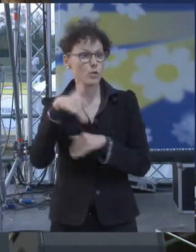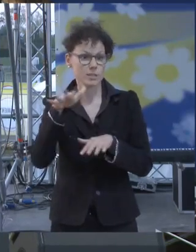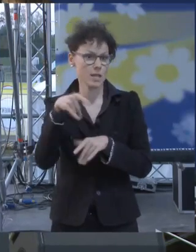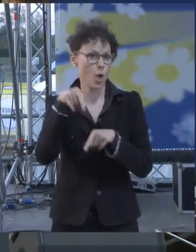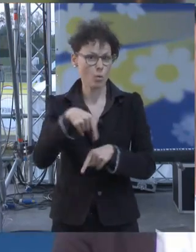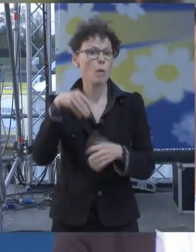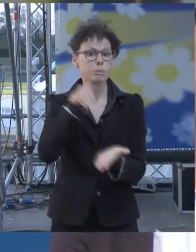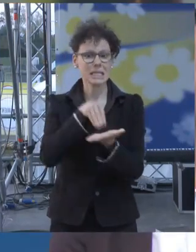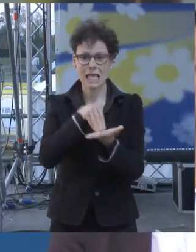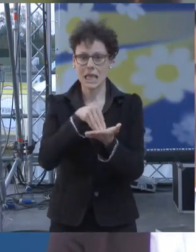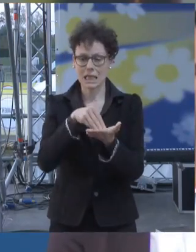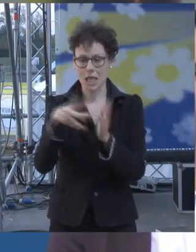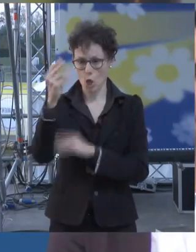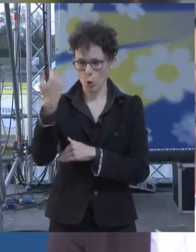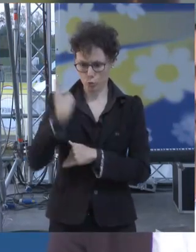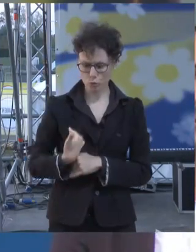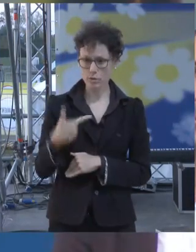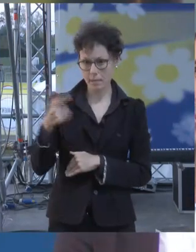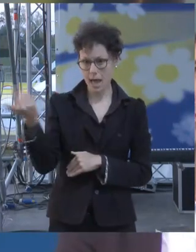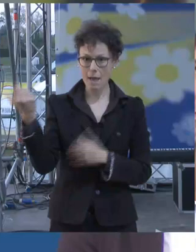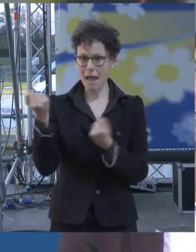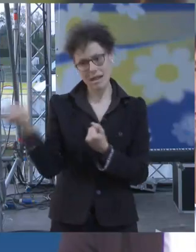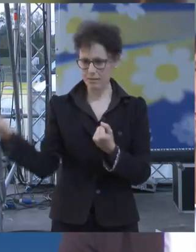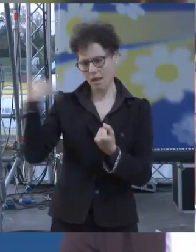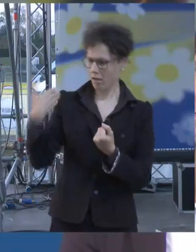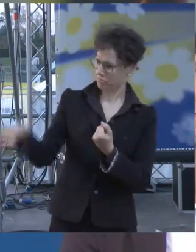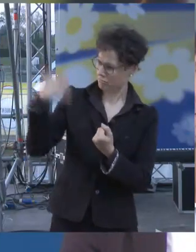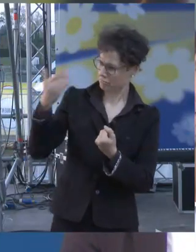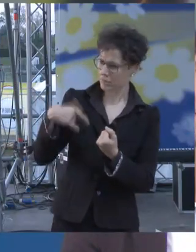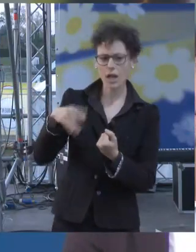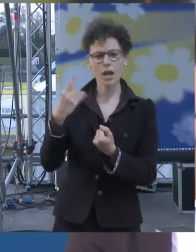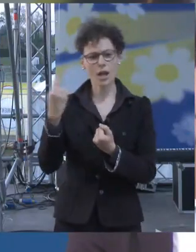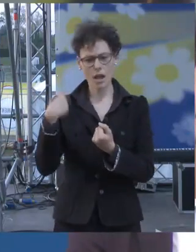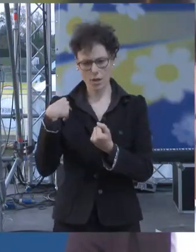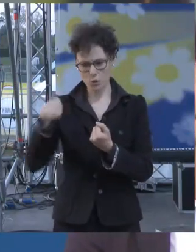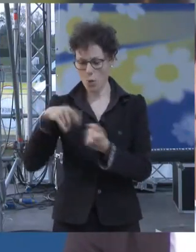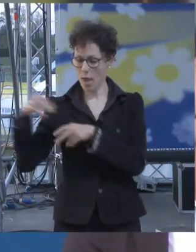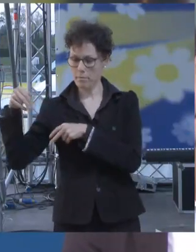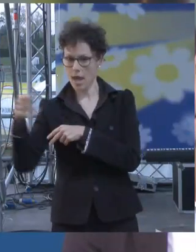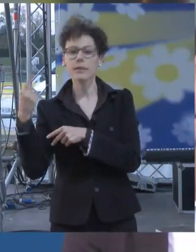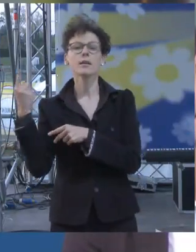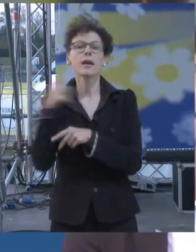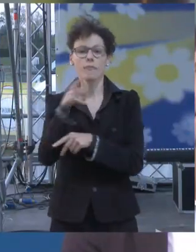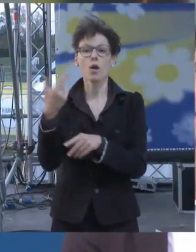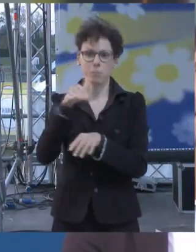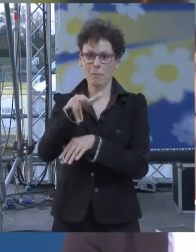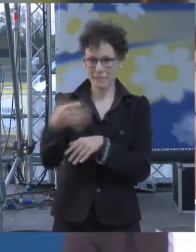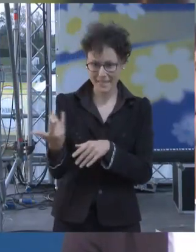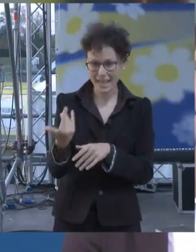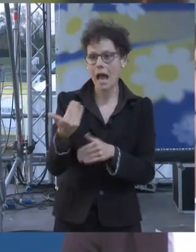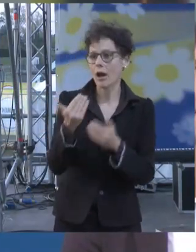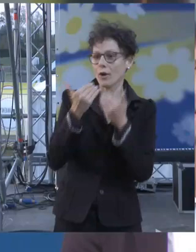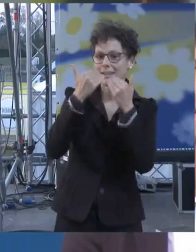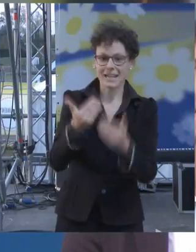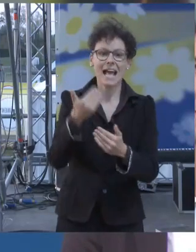visto ci hanno riconosciuto e hanno detto ma salite in macchina andiamo noi a piedi perché voi siete con una bambina perché vi dico questo intanto grazie ovviamente